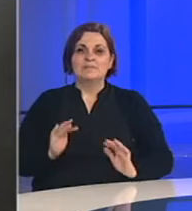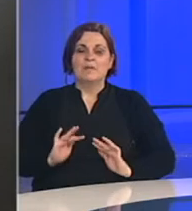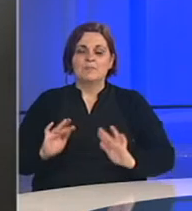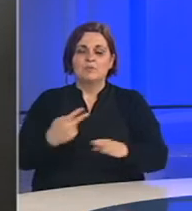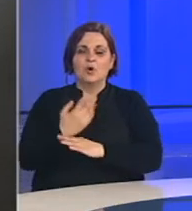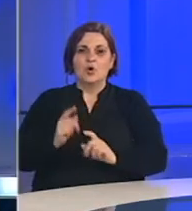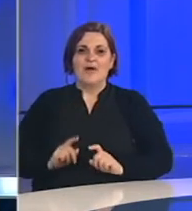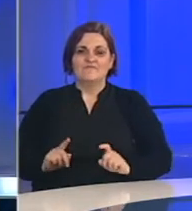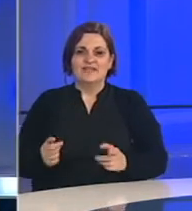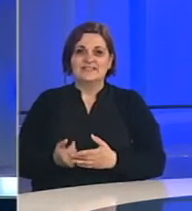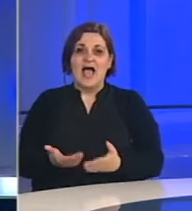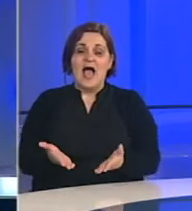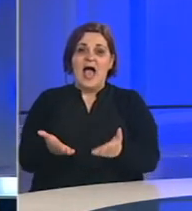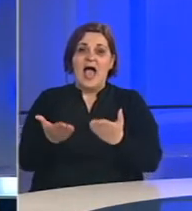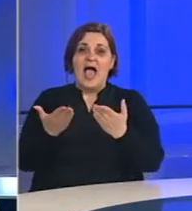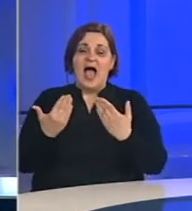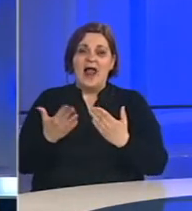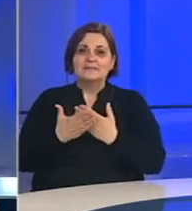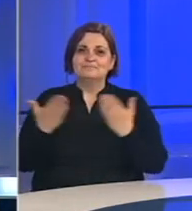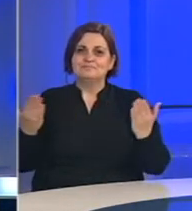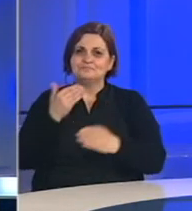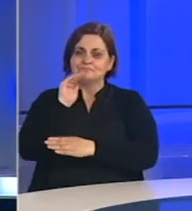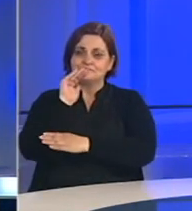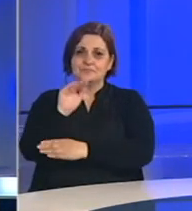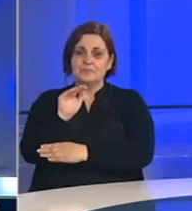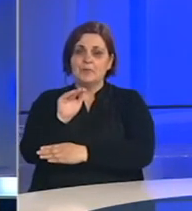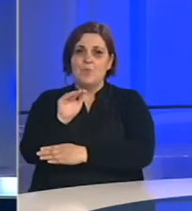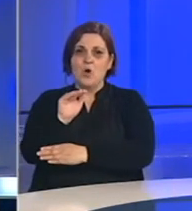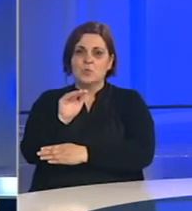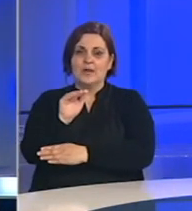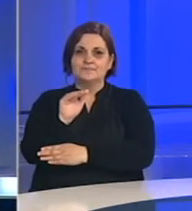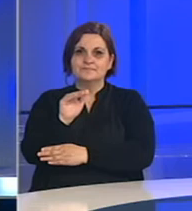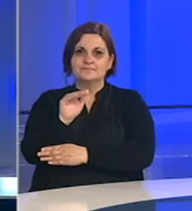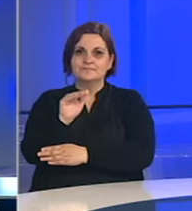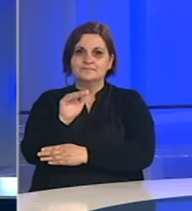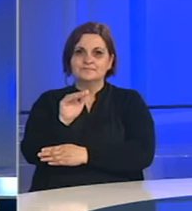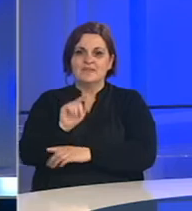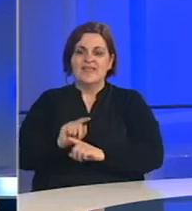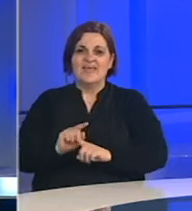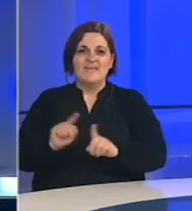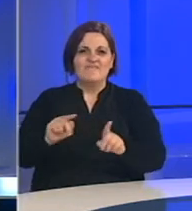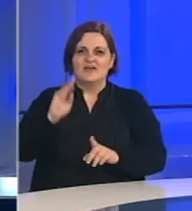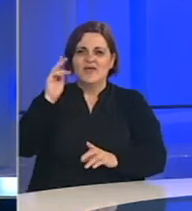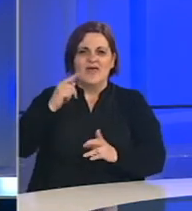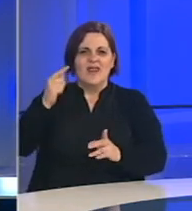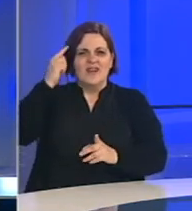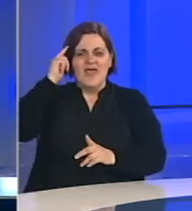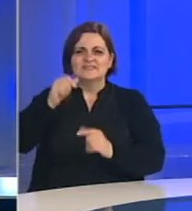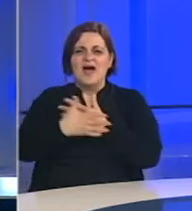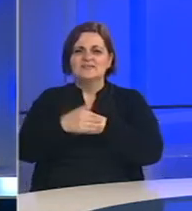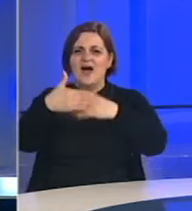koronavirusa ali velika poruka je da virus ne prepoznaje granice